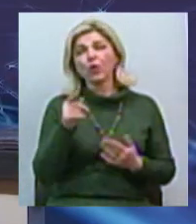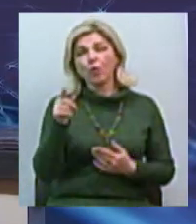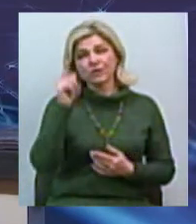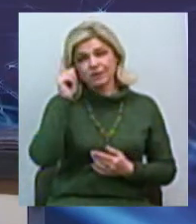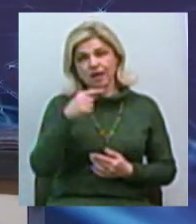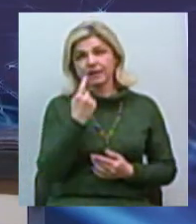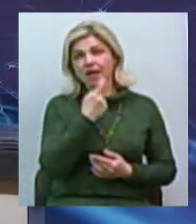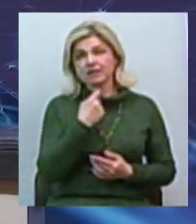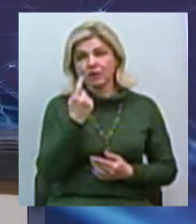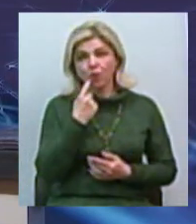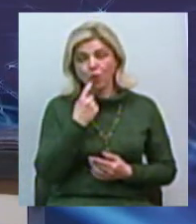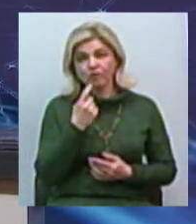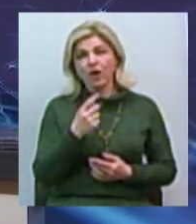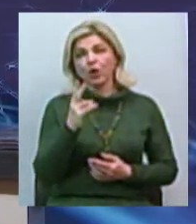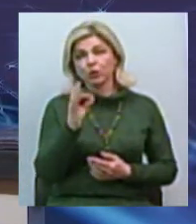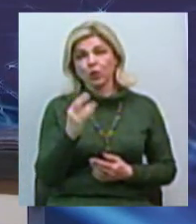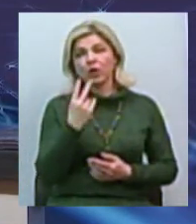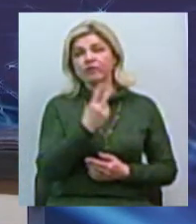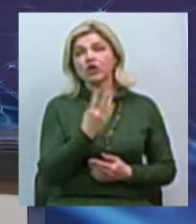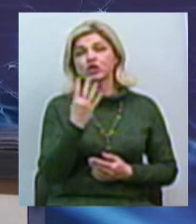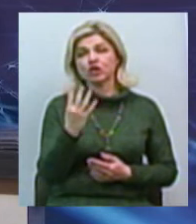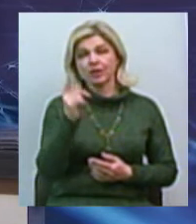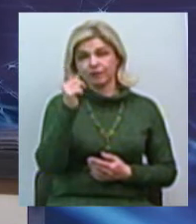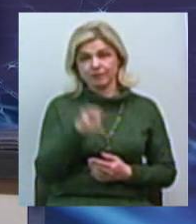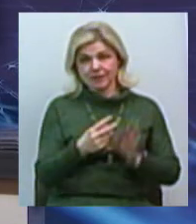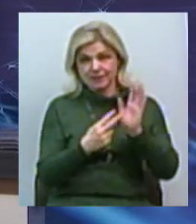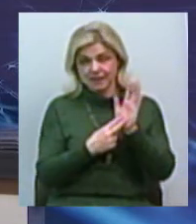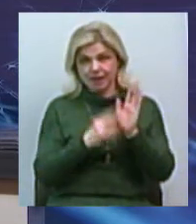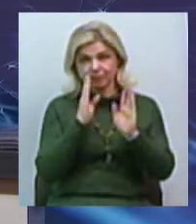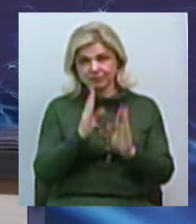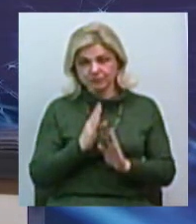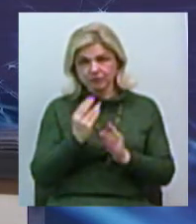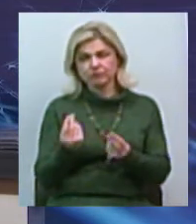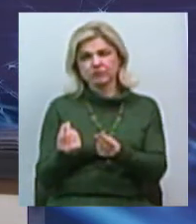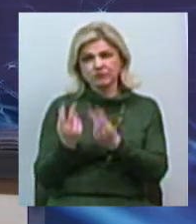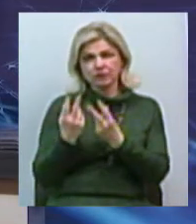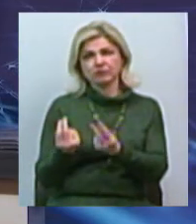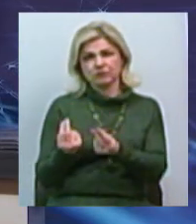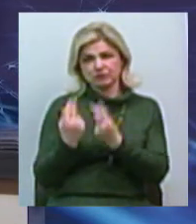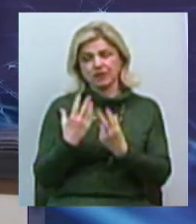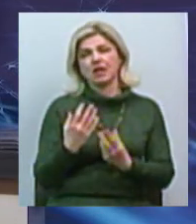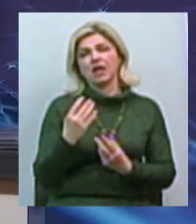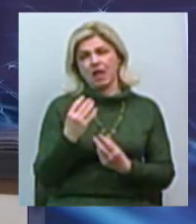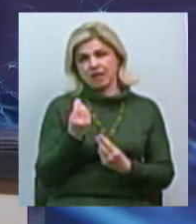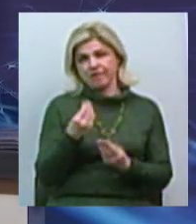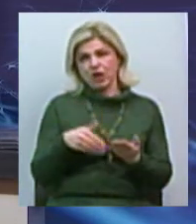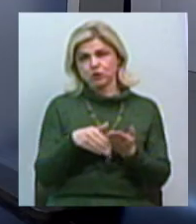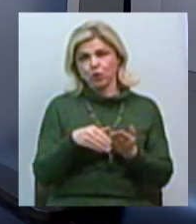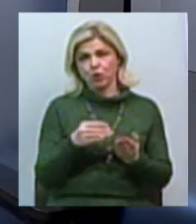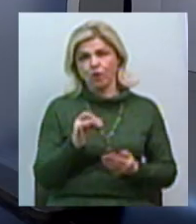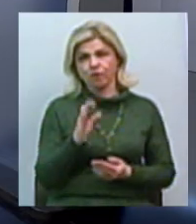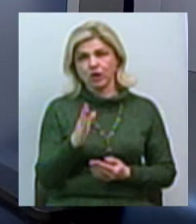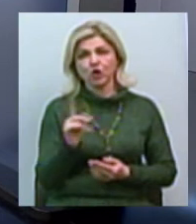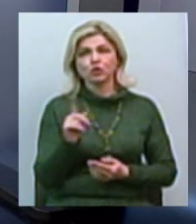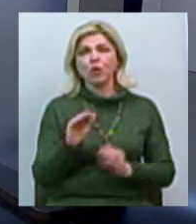але 24 дроп 7 він доїл інвестора. Це із розряду, що треба для того, щоб менше годувати